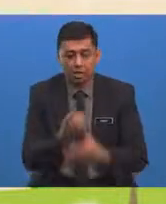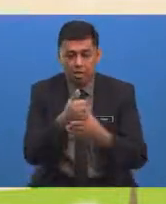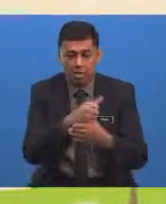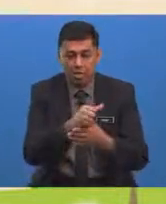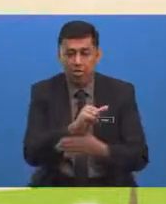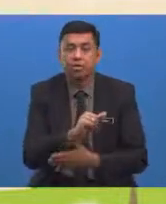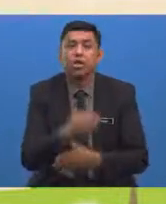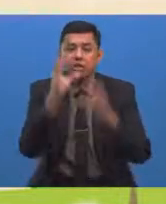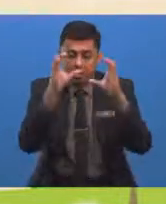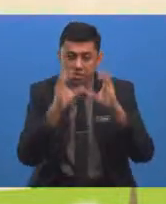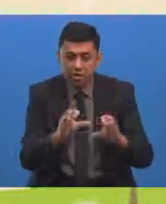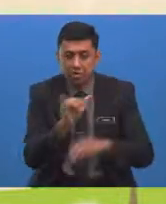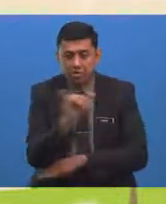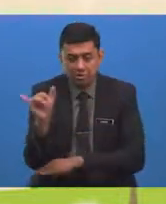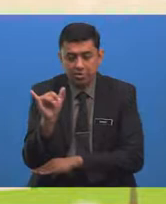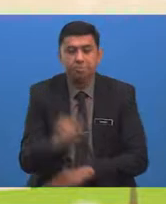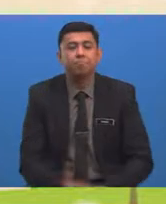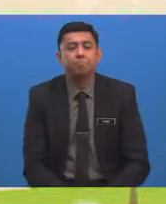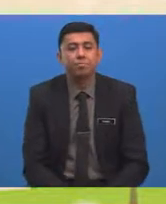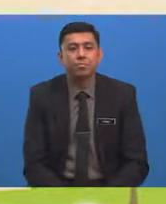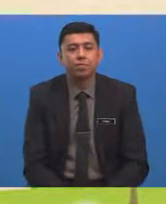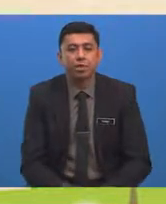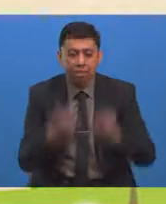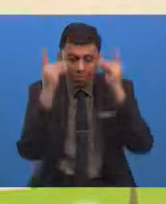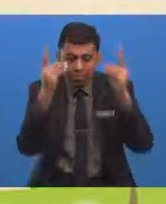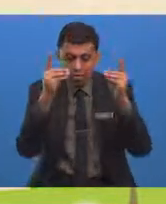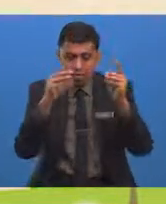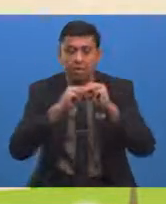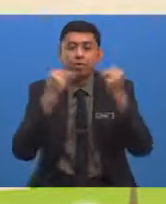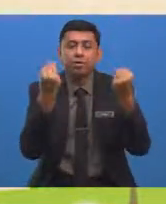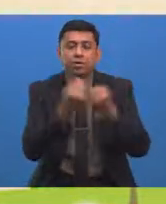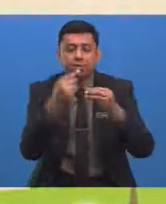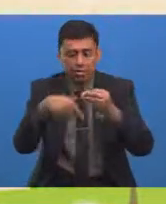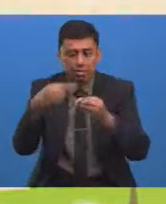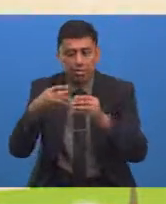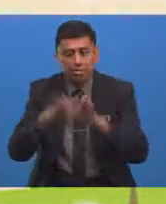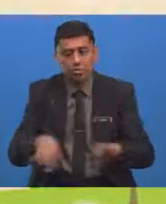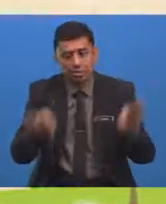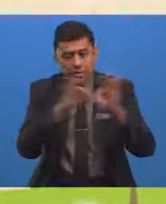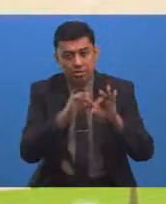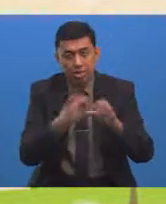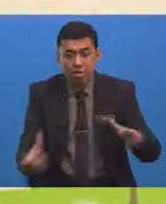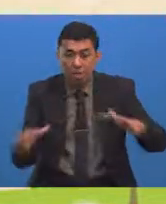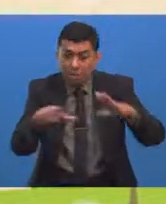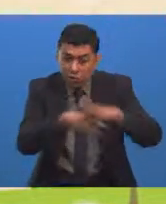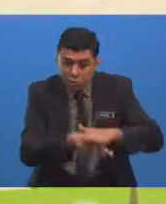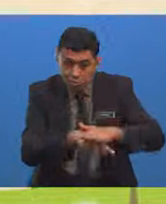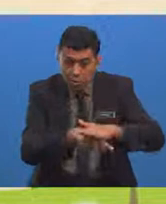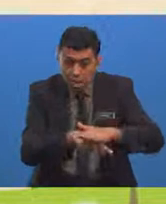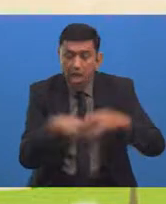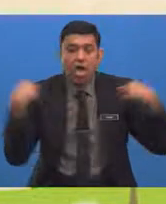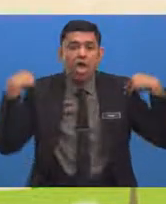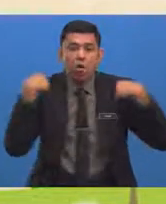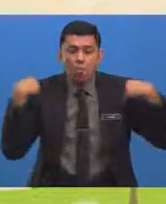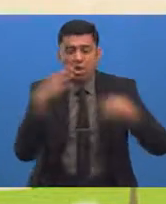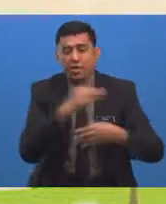Cara Tersebut Adalah Mendidik Masyarakat Tentang Kepentingan Melindungi Haiwan Dan Tumbuhan